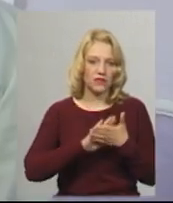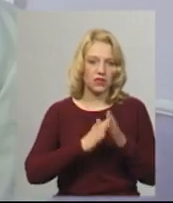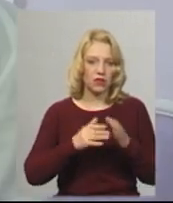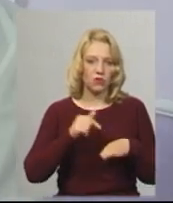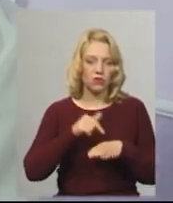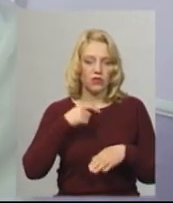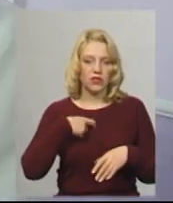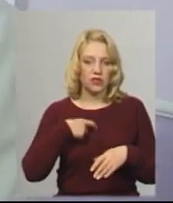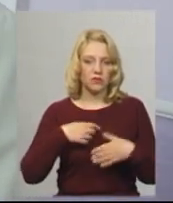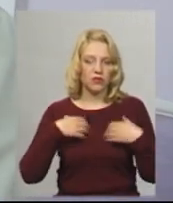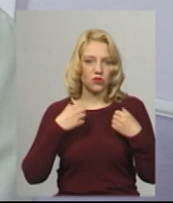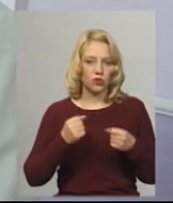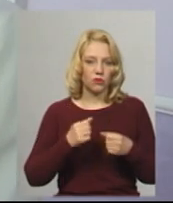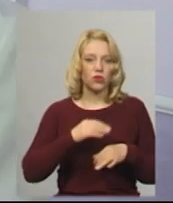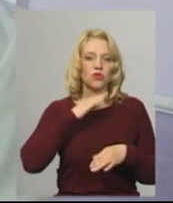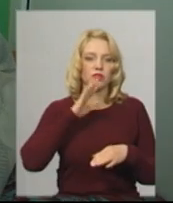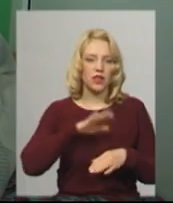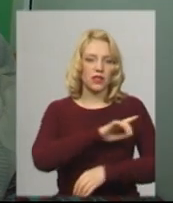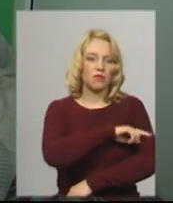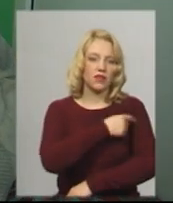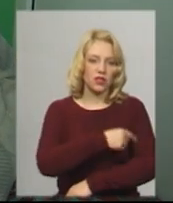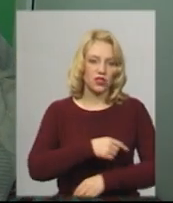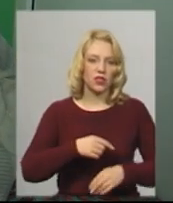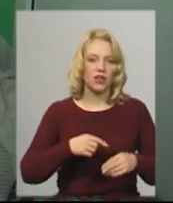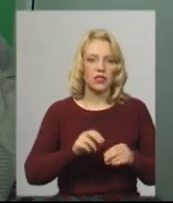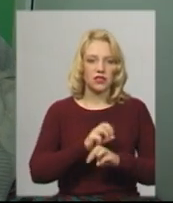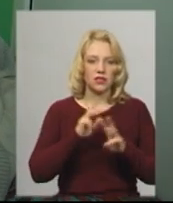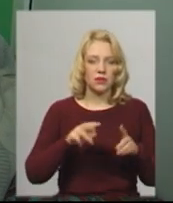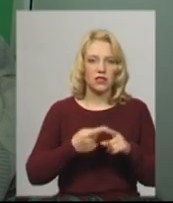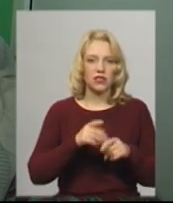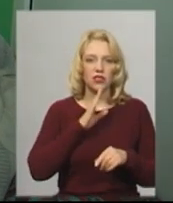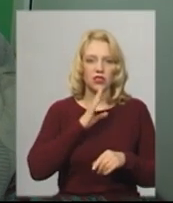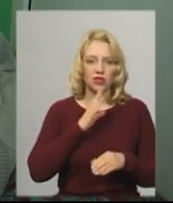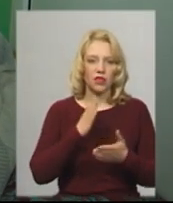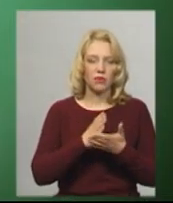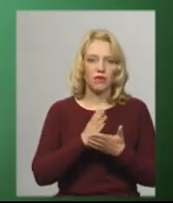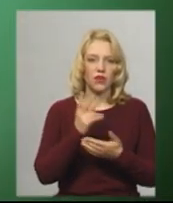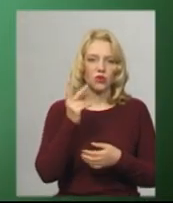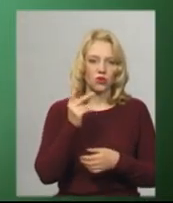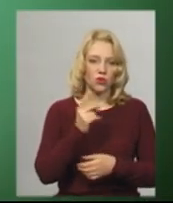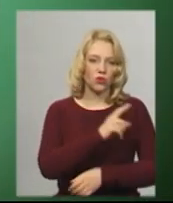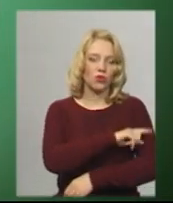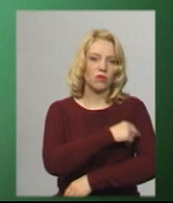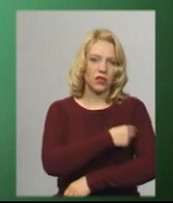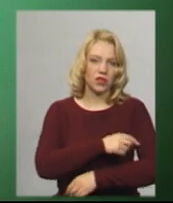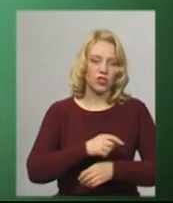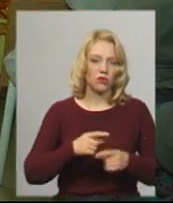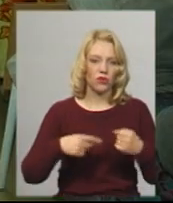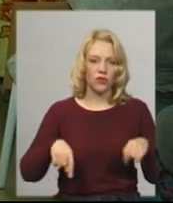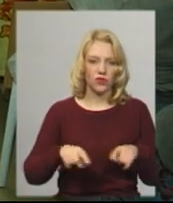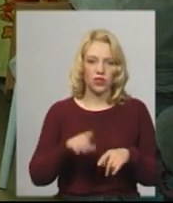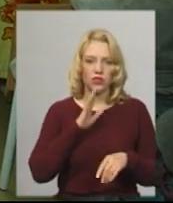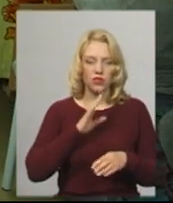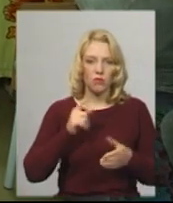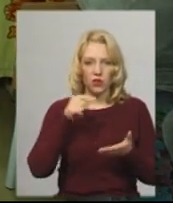Достатнє і медичне забезпечення. Ця пацієнтка перебуває у другому жіночому відділенні шостий день. Жінка потрапила сюди у складному